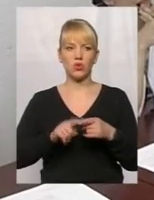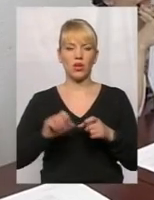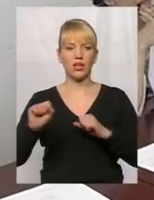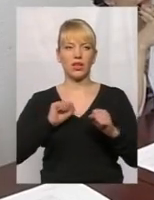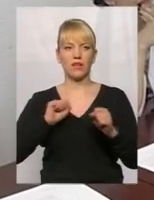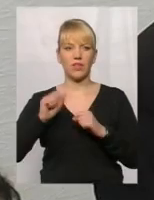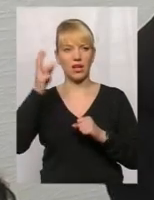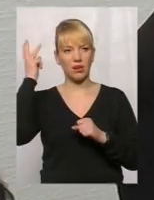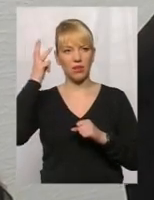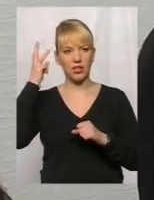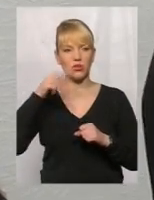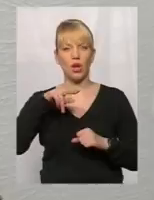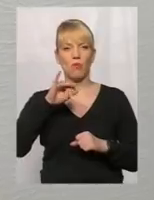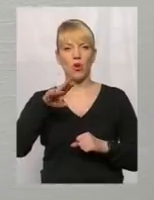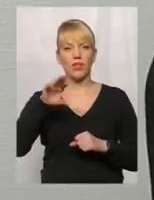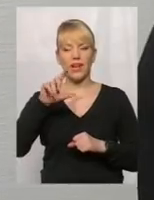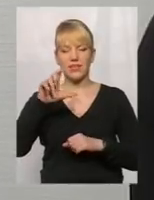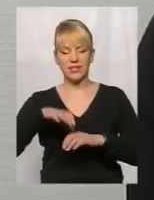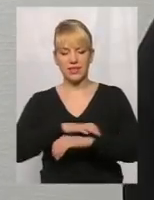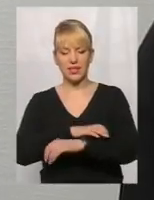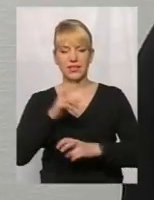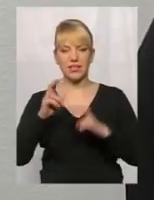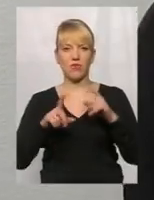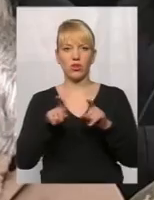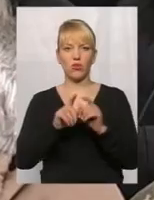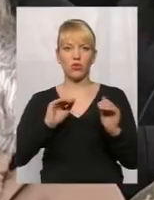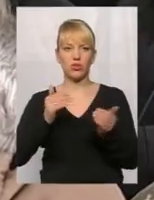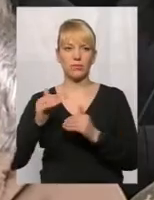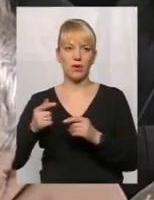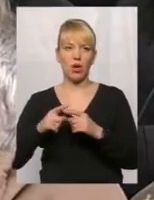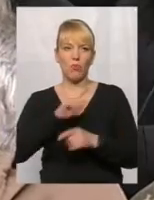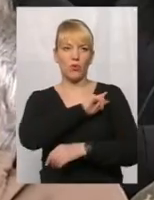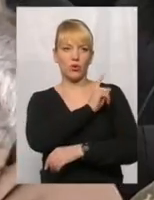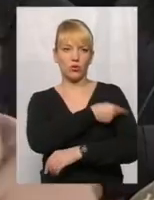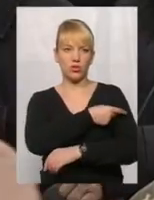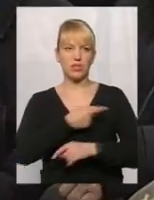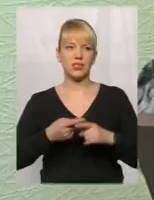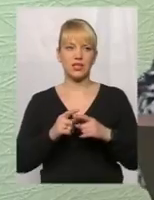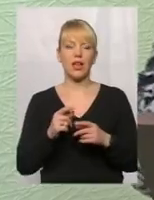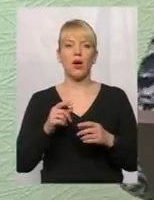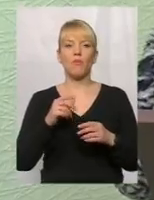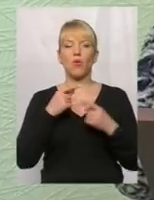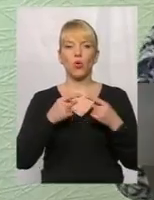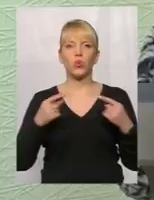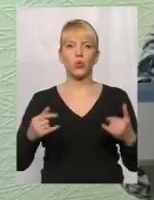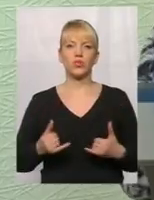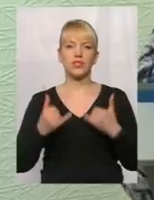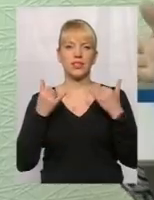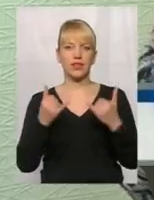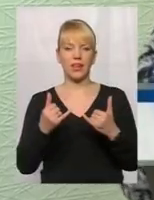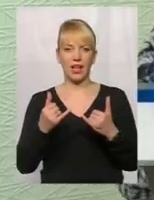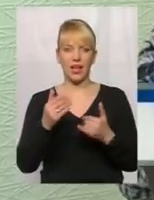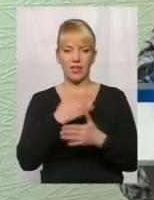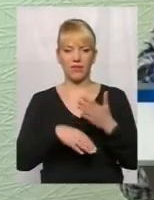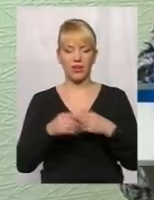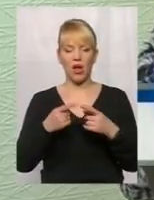Хмельницького протезного заводу. А також у зменшенні потужності виробництва продукції для інвалідів. Обладнання простою, силу